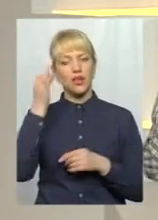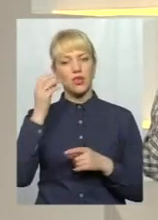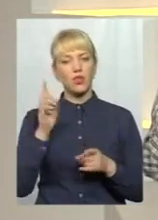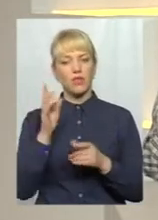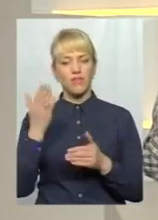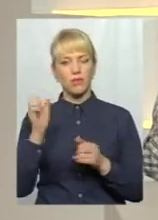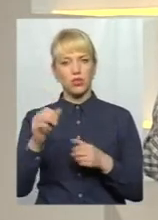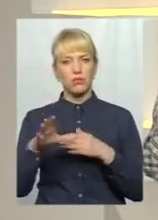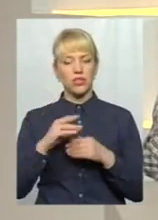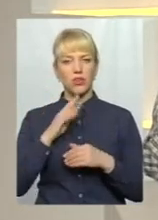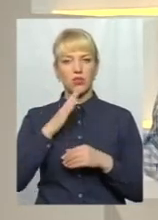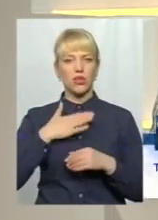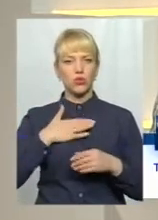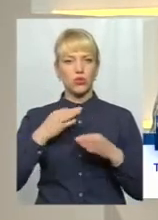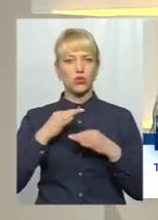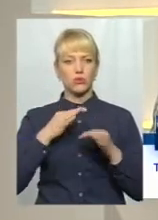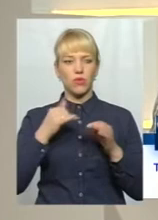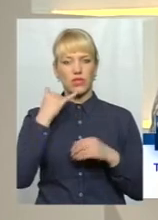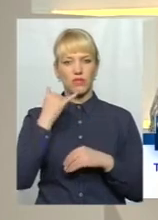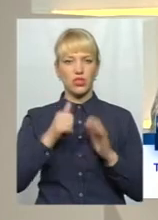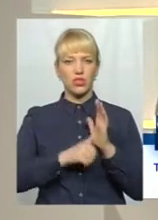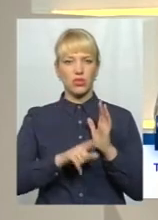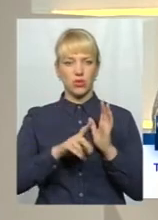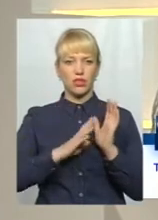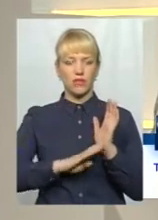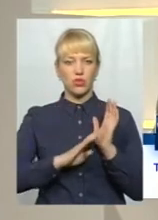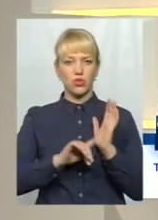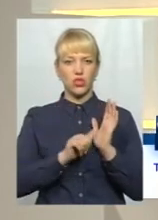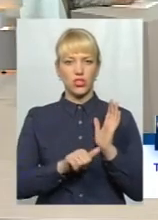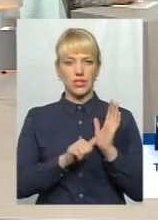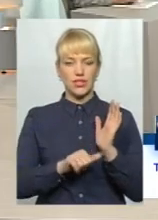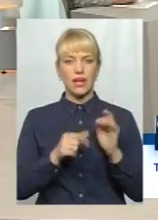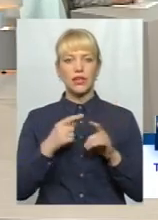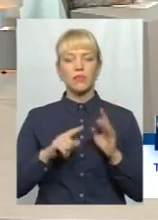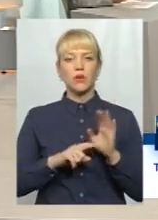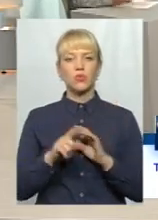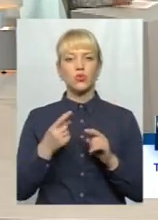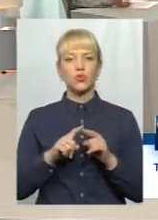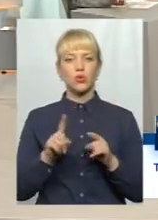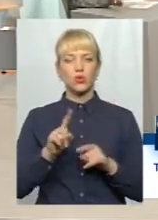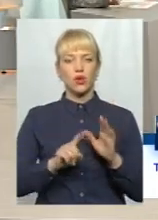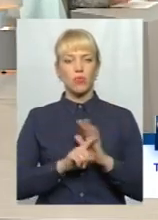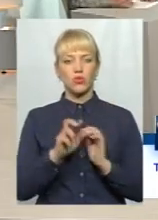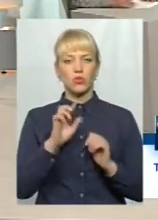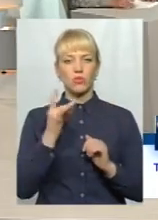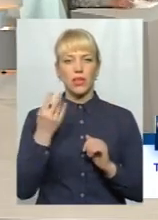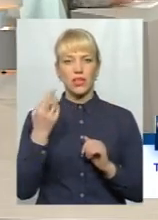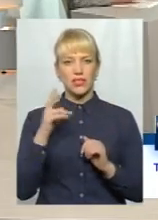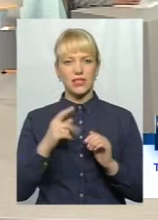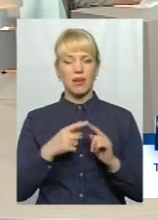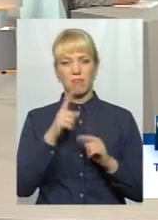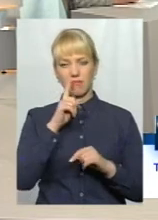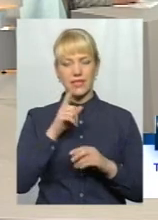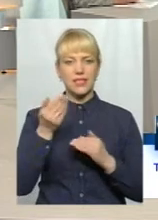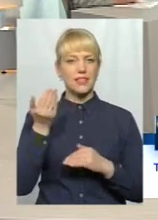зателефонувавши за номер 61-90-60. Тож, розпочну з того, що ще на початку березня, тобто місяць назад, суті,